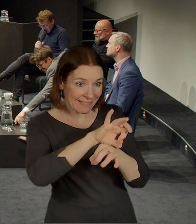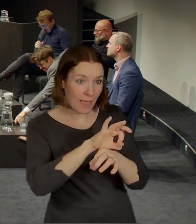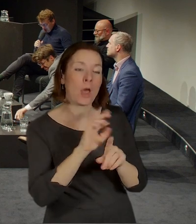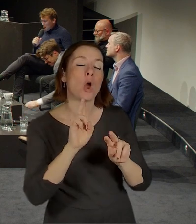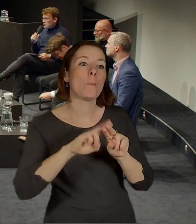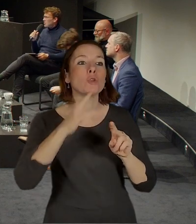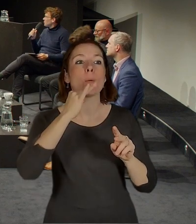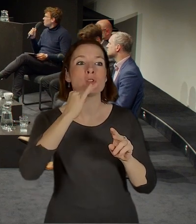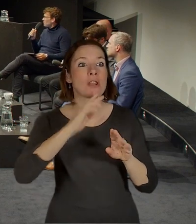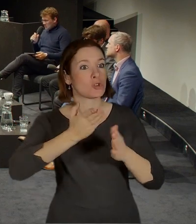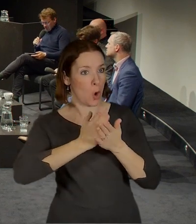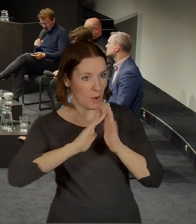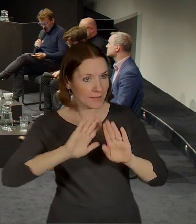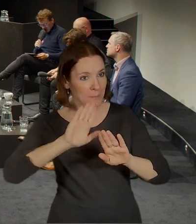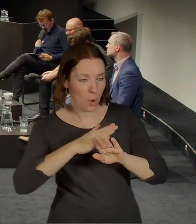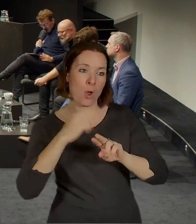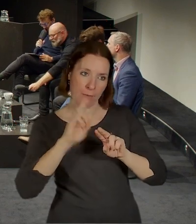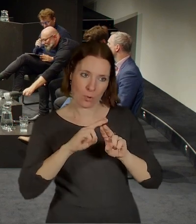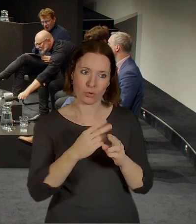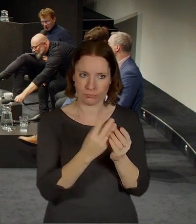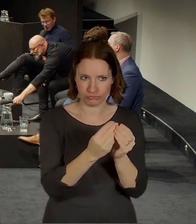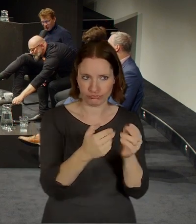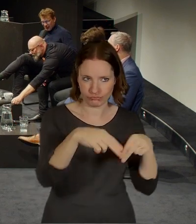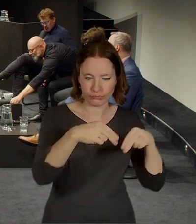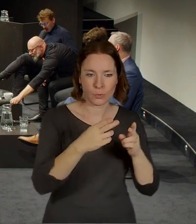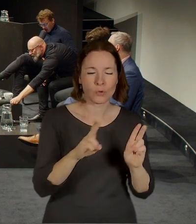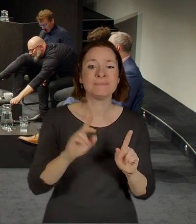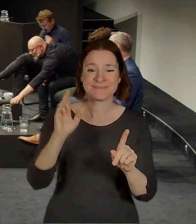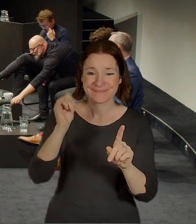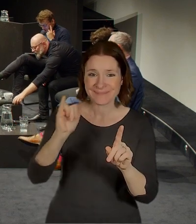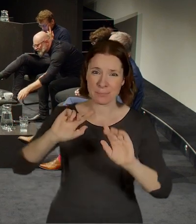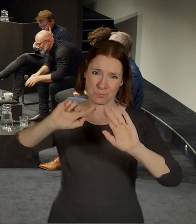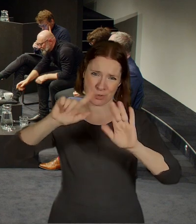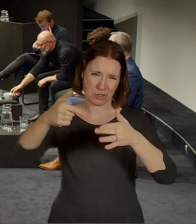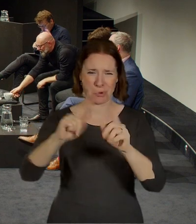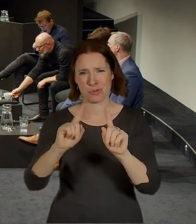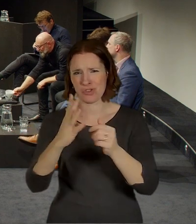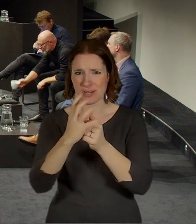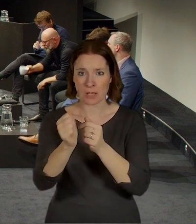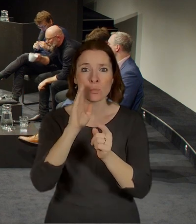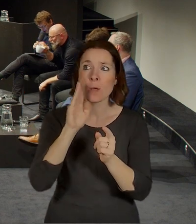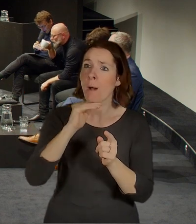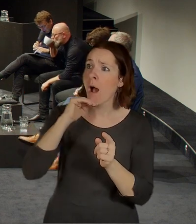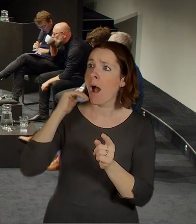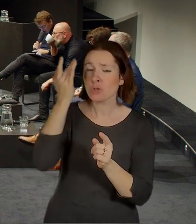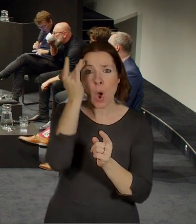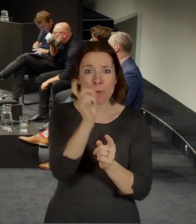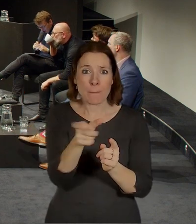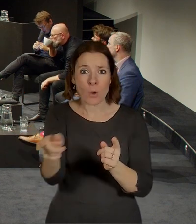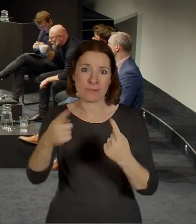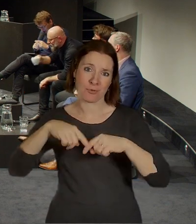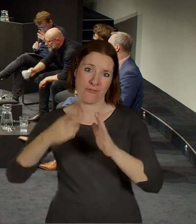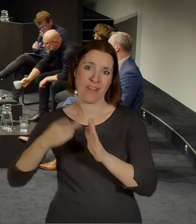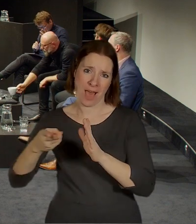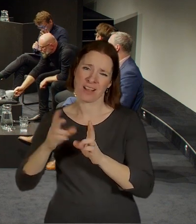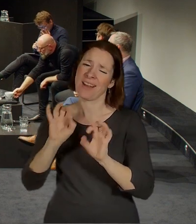mít pak opravdu jako by přehršel odborníků, včetně našeho kolegy Lukáše Titla, bývalého, který se tomu určitě pověnuje. Tak mám tady dotaz